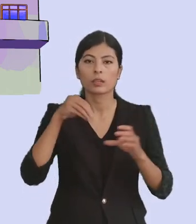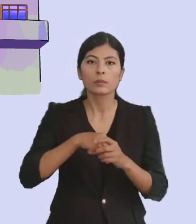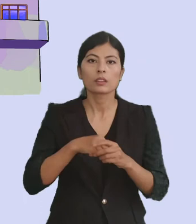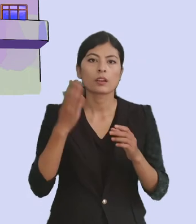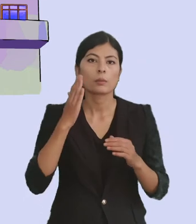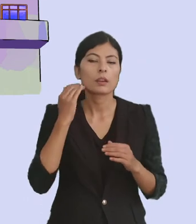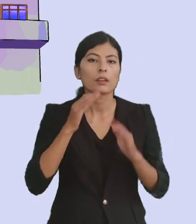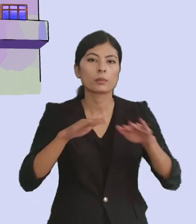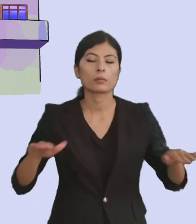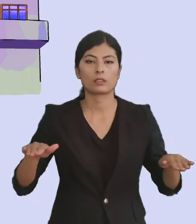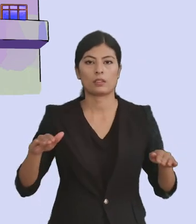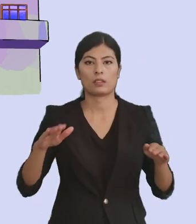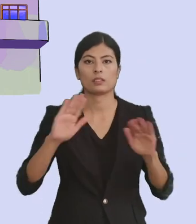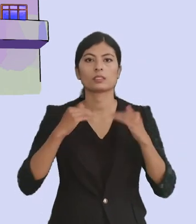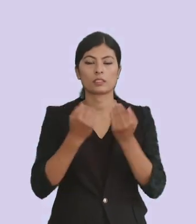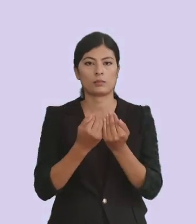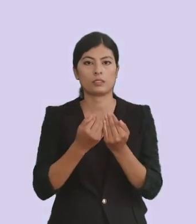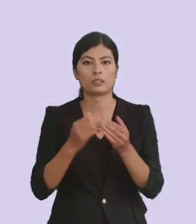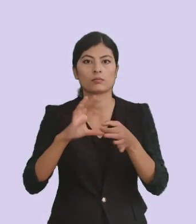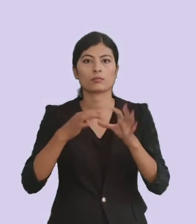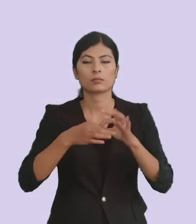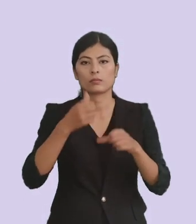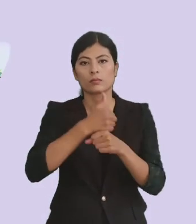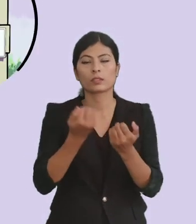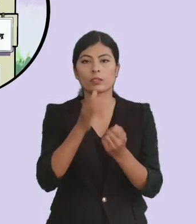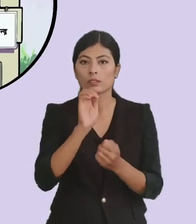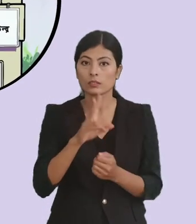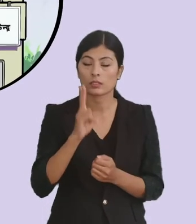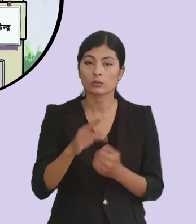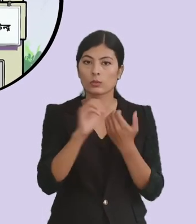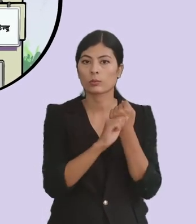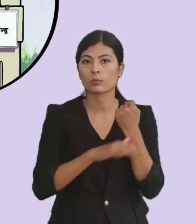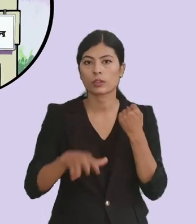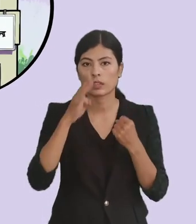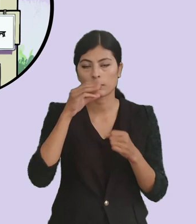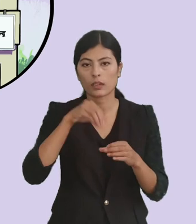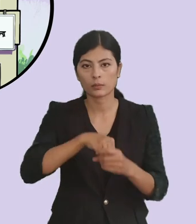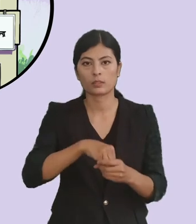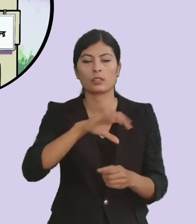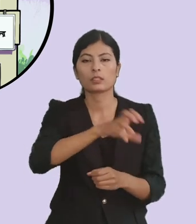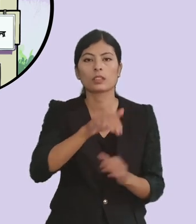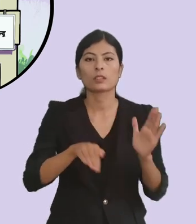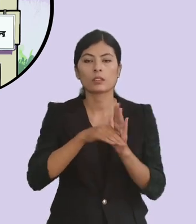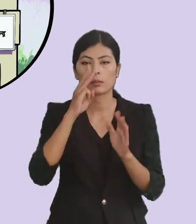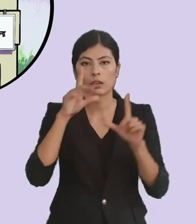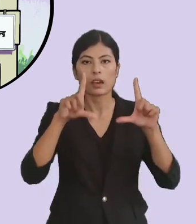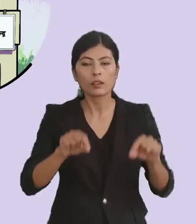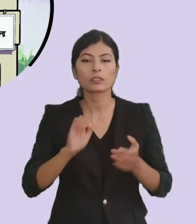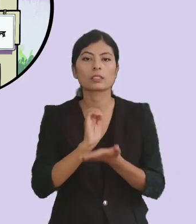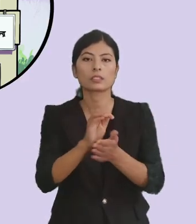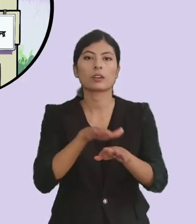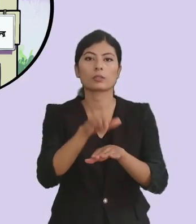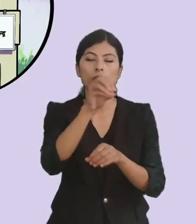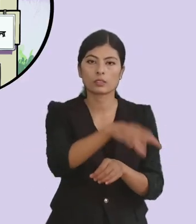सामजीक बिकास साखा को समय जक्त मा गठन गर्ना सक्किन छा इस्तु प्रेशन प्रणालीमा आफ्टनो इस्तानिय तहमा आवसेक सेवाहरू